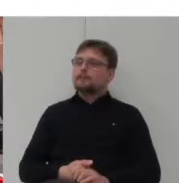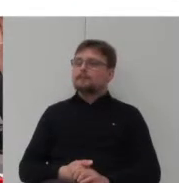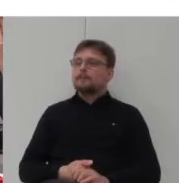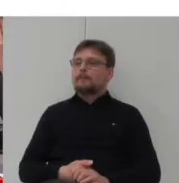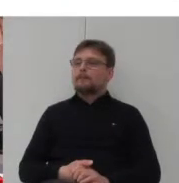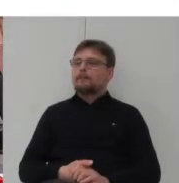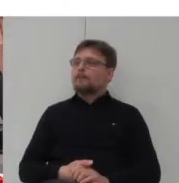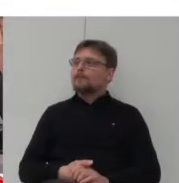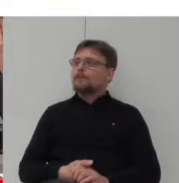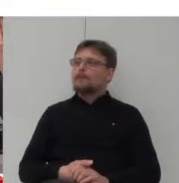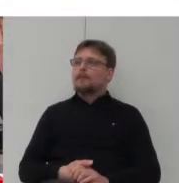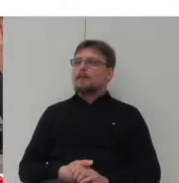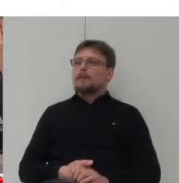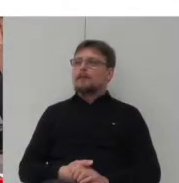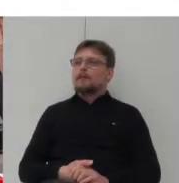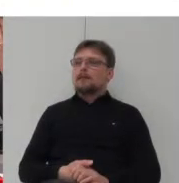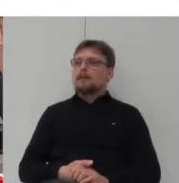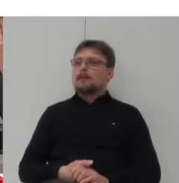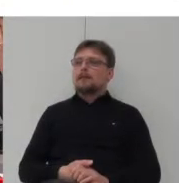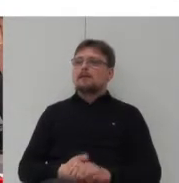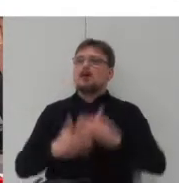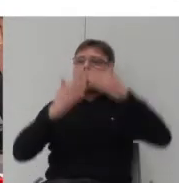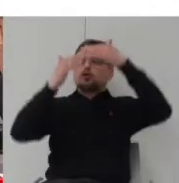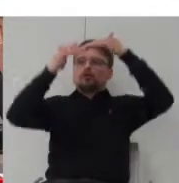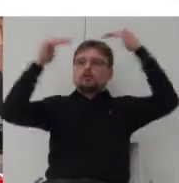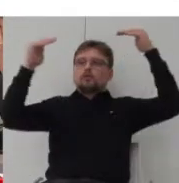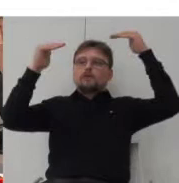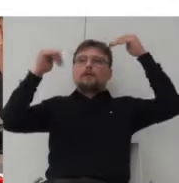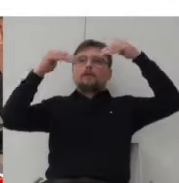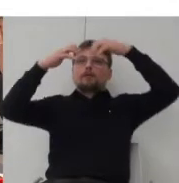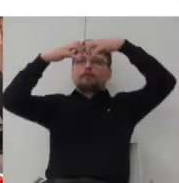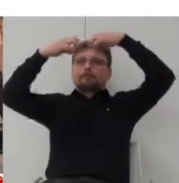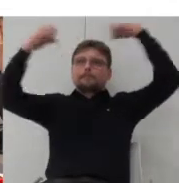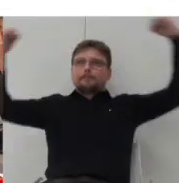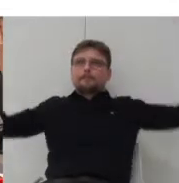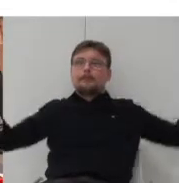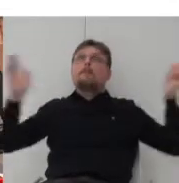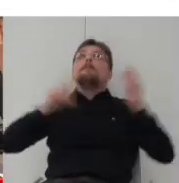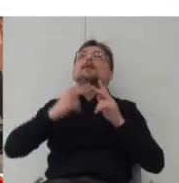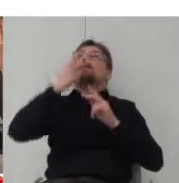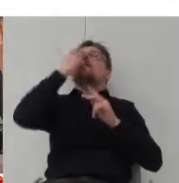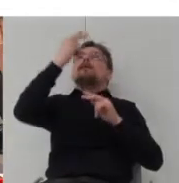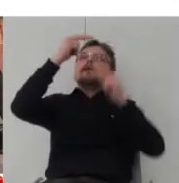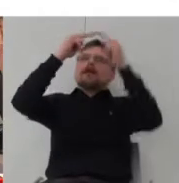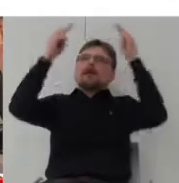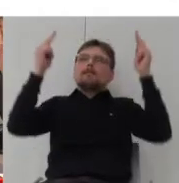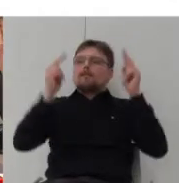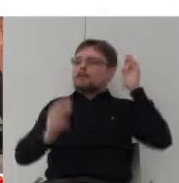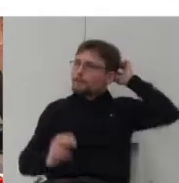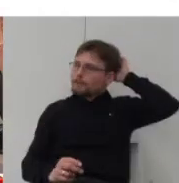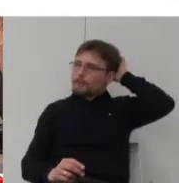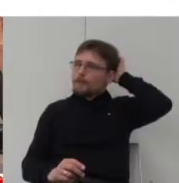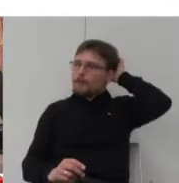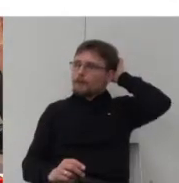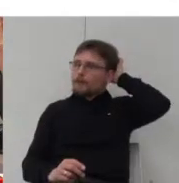Zabierając sufit dodatkowo zyskujemy kontakt z niebem i dopiero teraz w takiej sytuacji możemy sobie pozwolić na tak